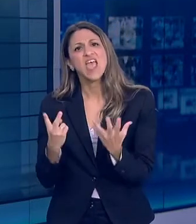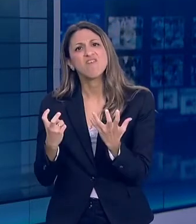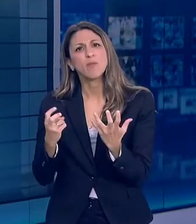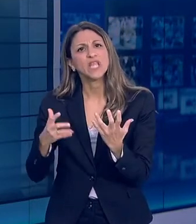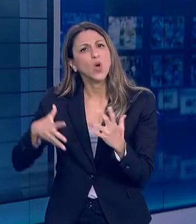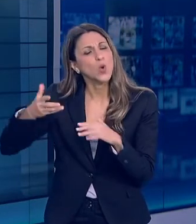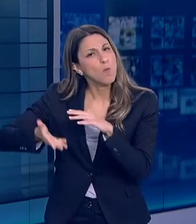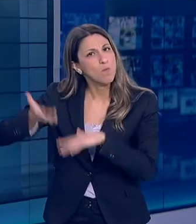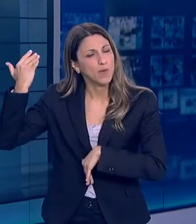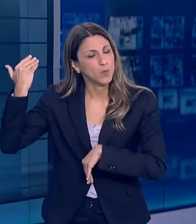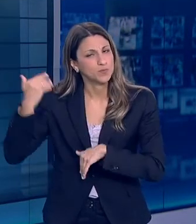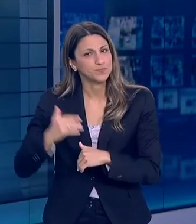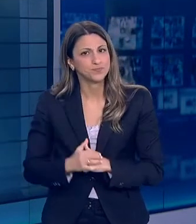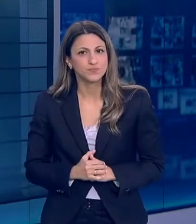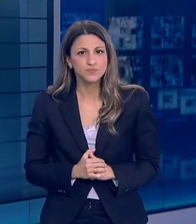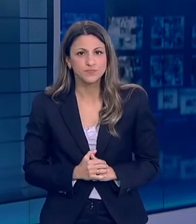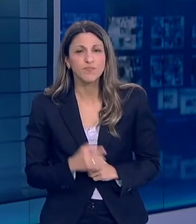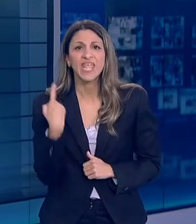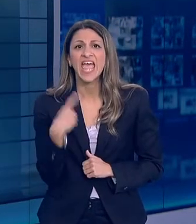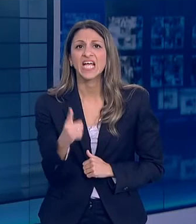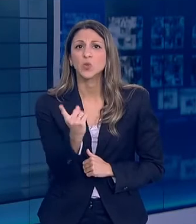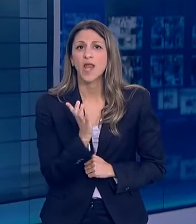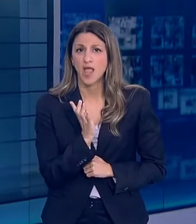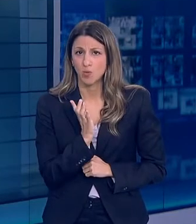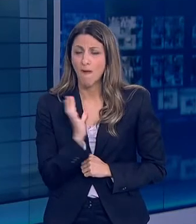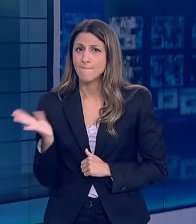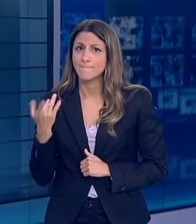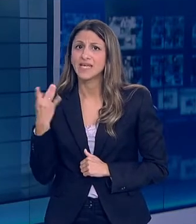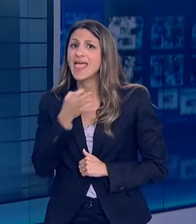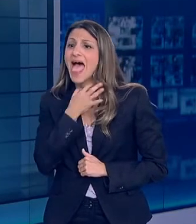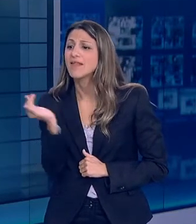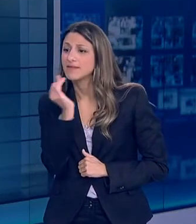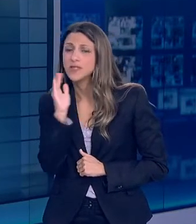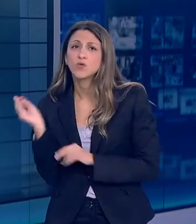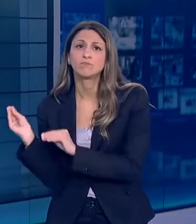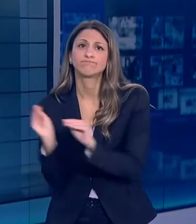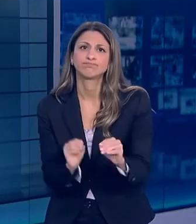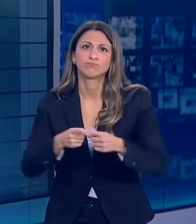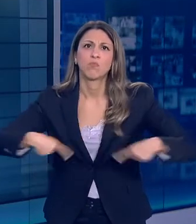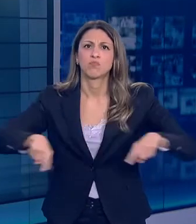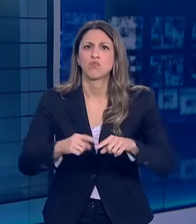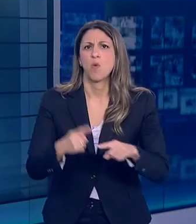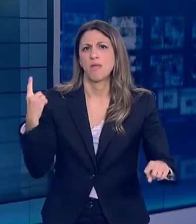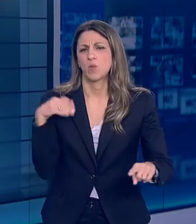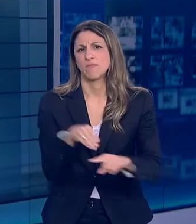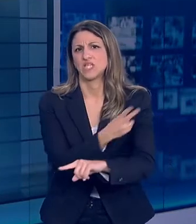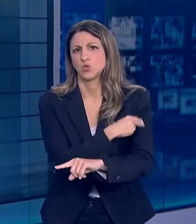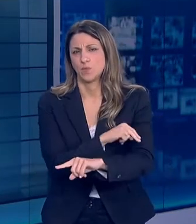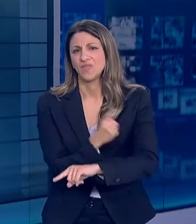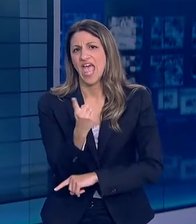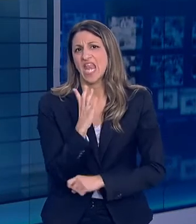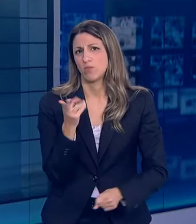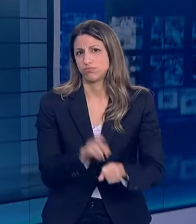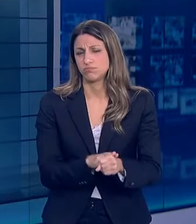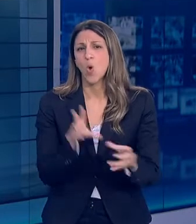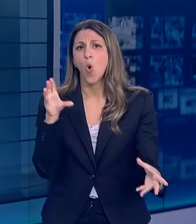ετών και άνω. 101 ασθενείς έχουν εξέλθει απ' τις μέσες. Τέλος, έχουμε ένα ακόμα καταγεγραμμένο θάνατο και 173